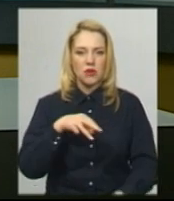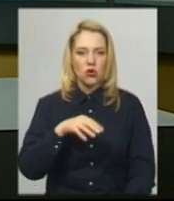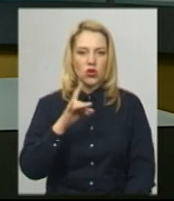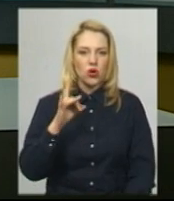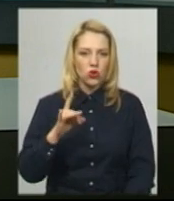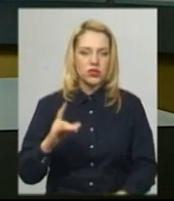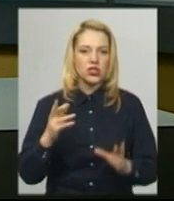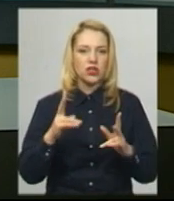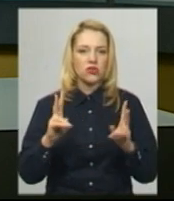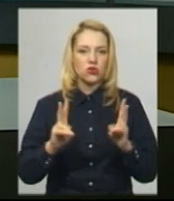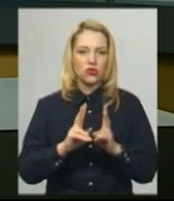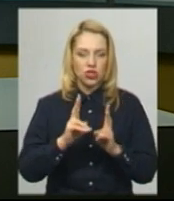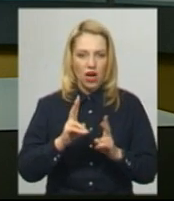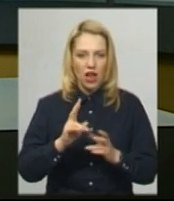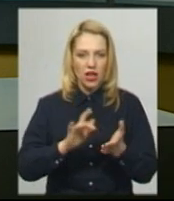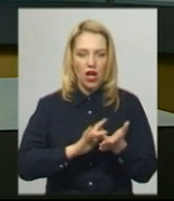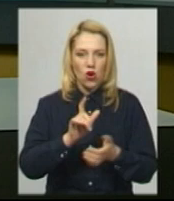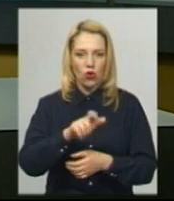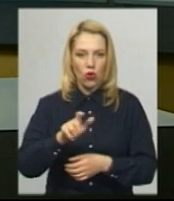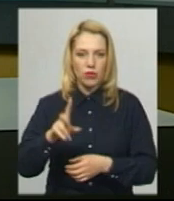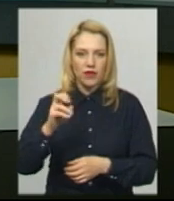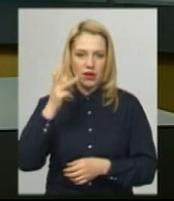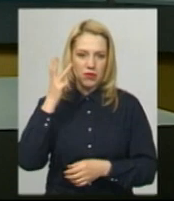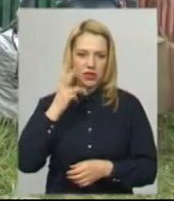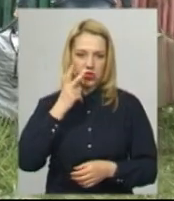зустрічали на Хмельниччині, бачила Анастасія Збродова.